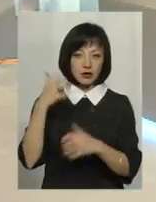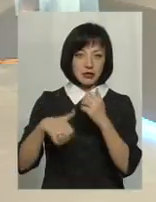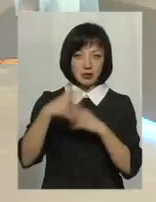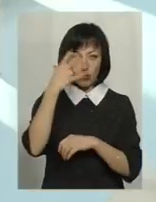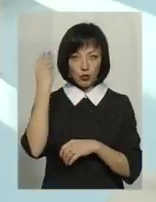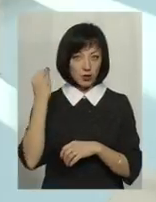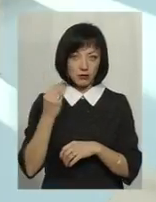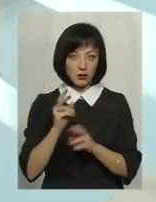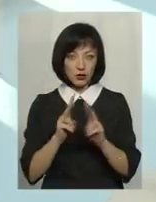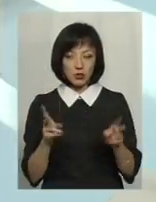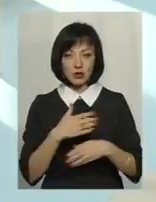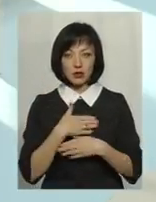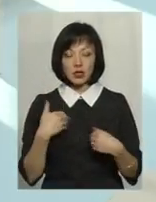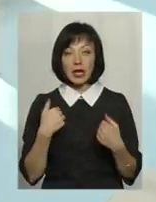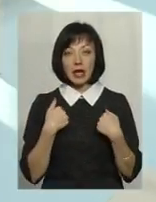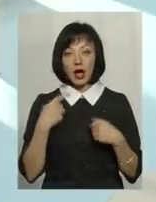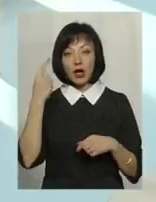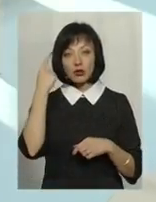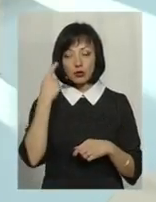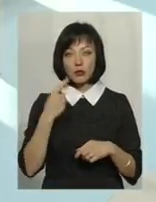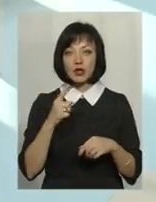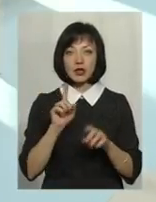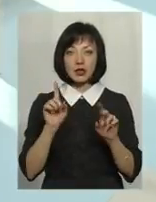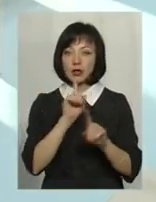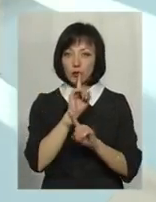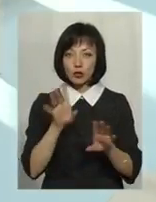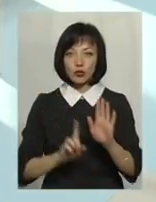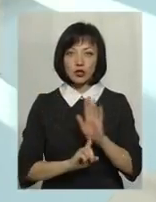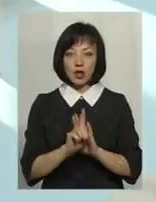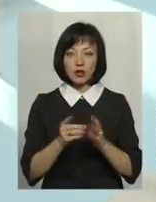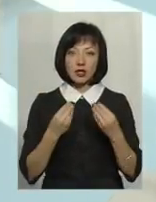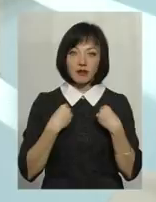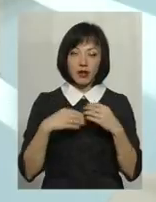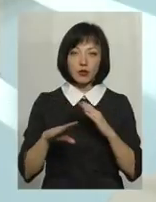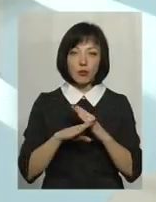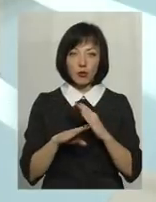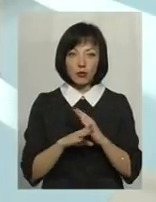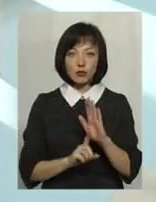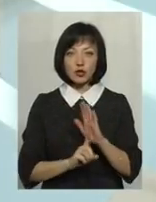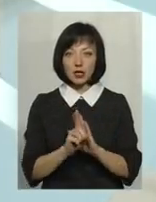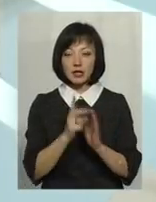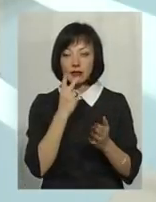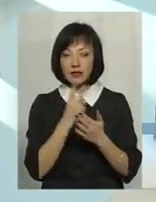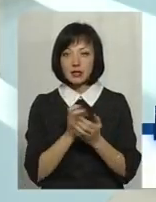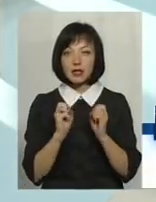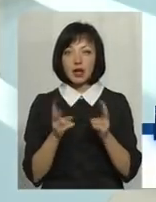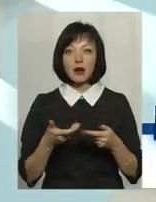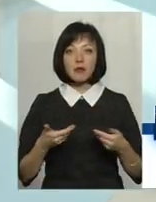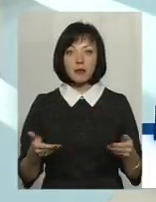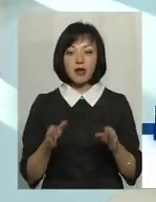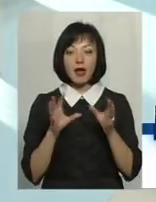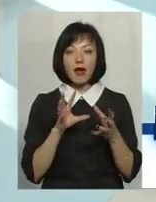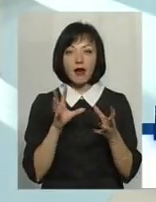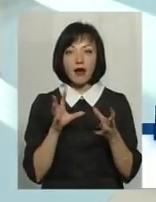хоче. Ну, я думаю, що нам не буде починати з того, що хтось буде надавати допомогу, а спочатку будуть дивитися, наскільки ми ефективно